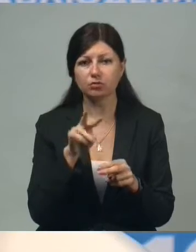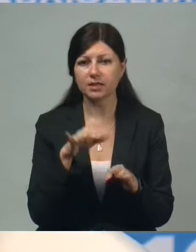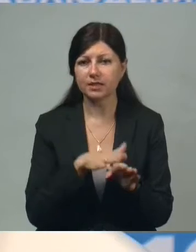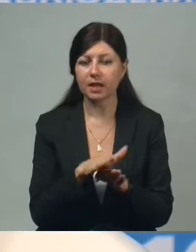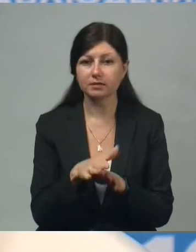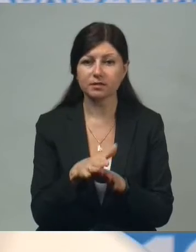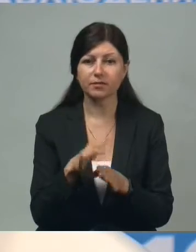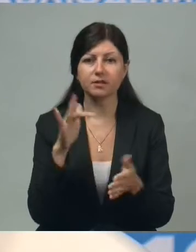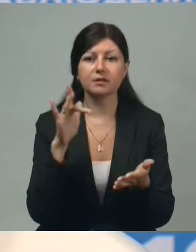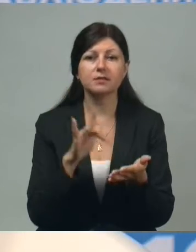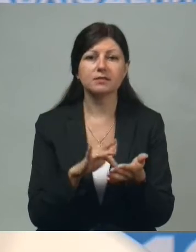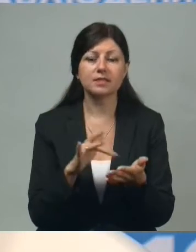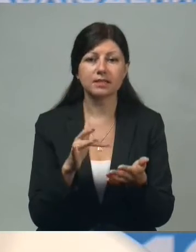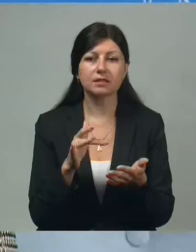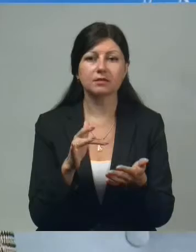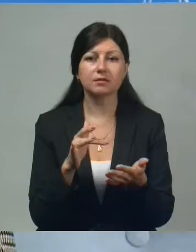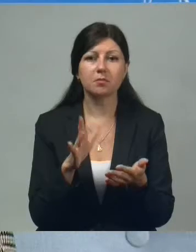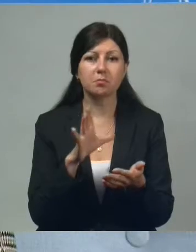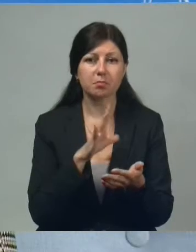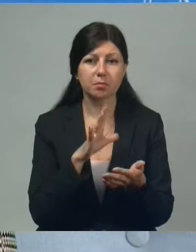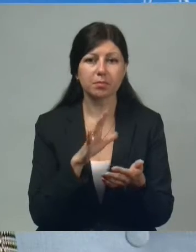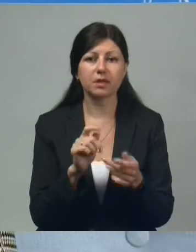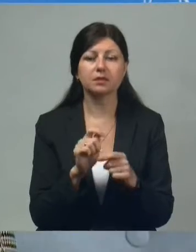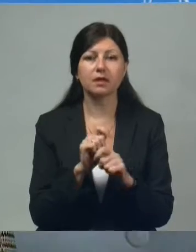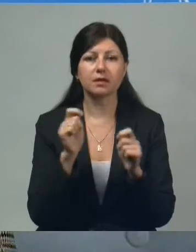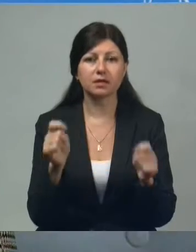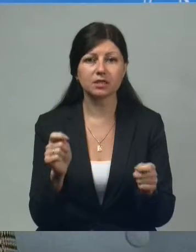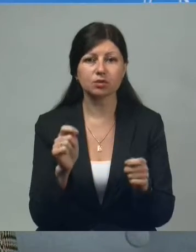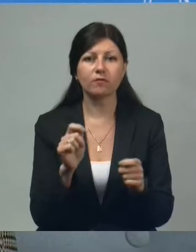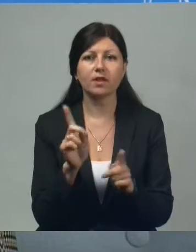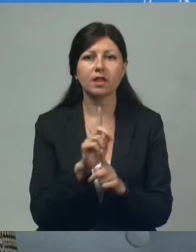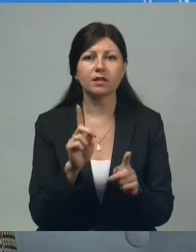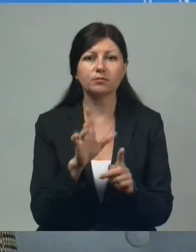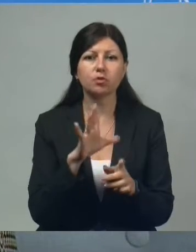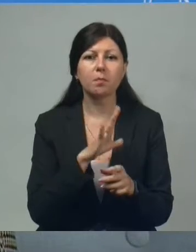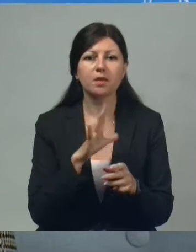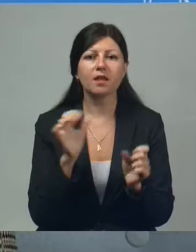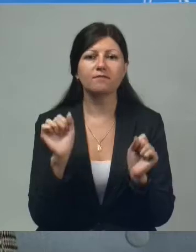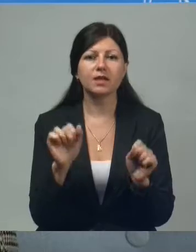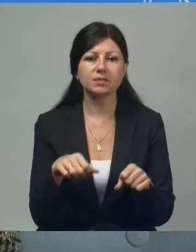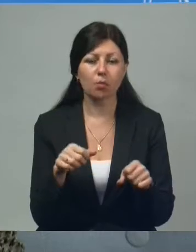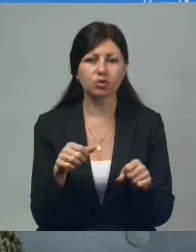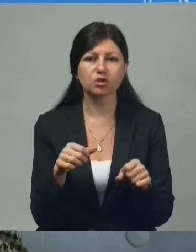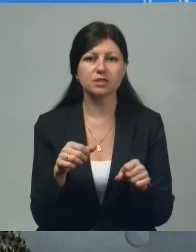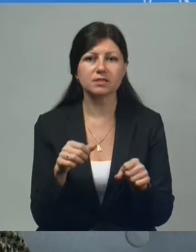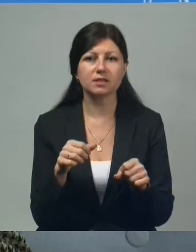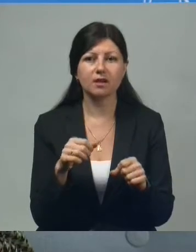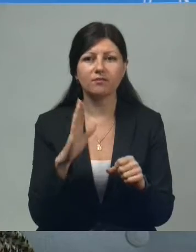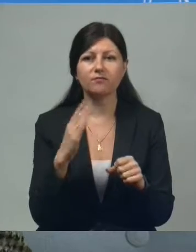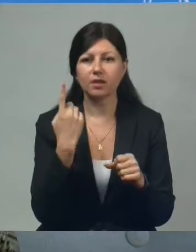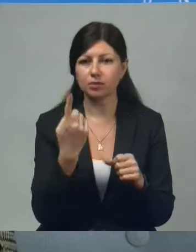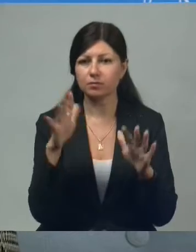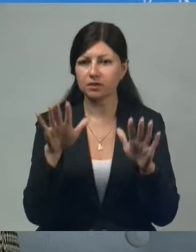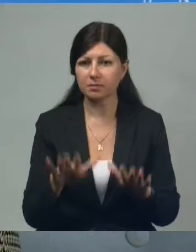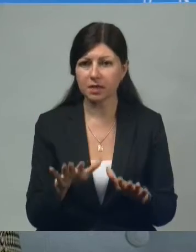Центр, прежде всего, был организован для того, чтобы была возможность в едином месте